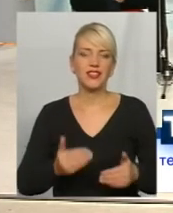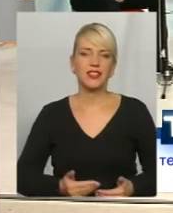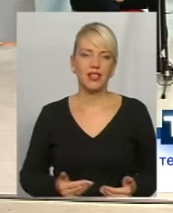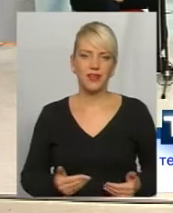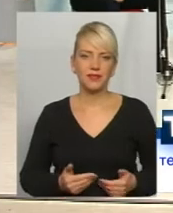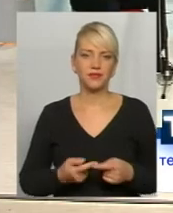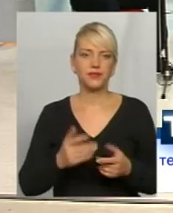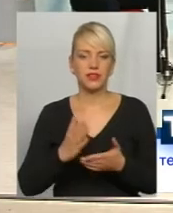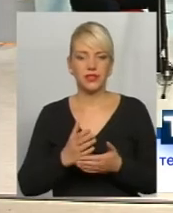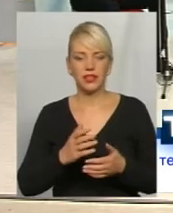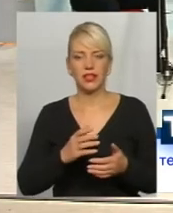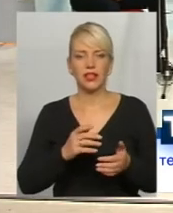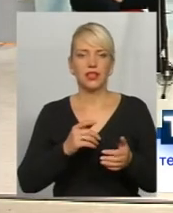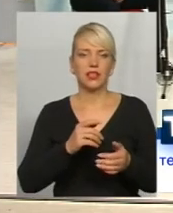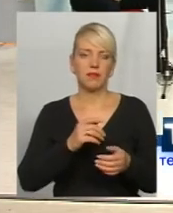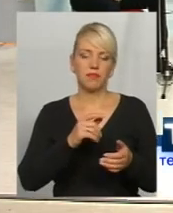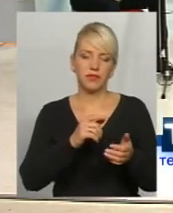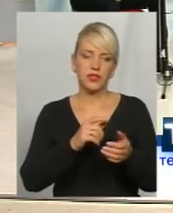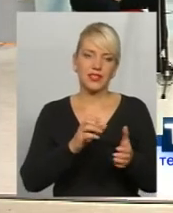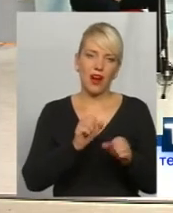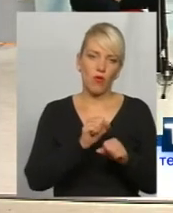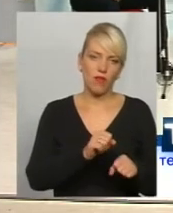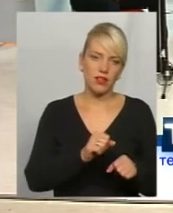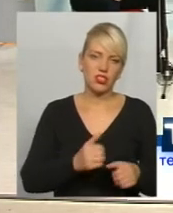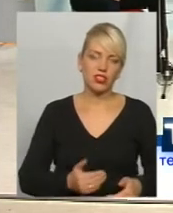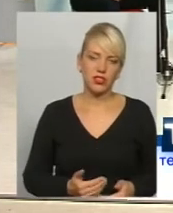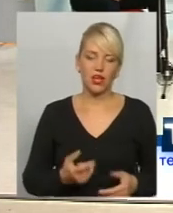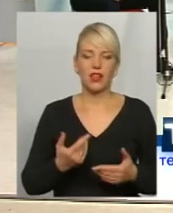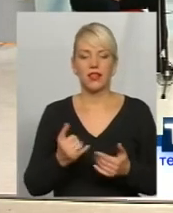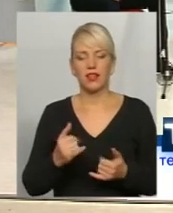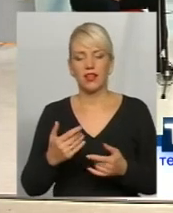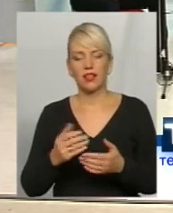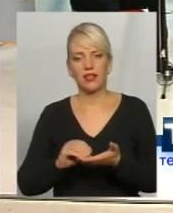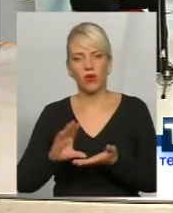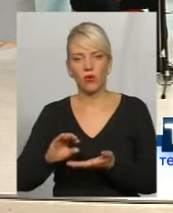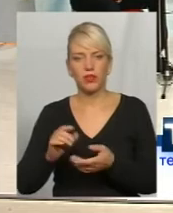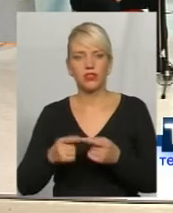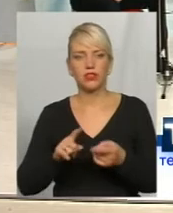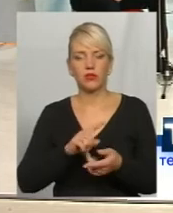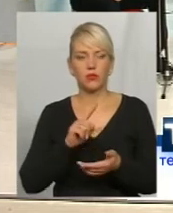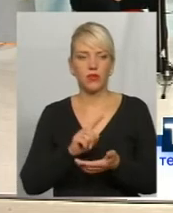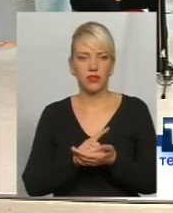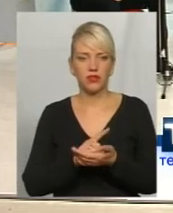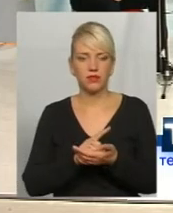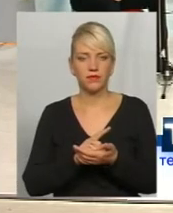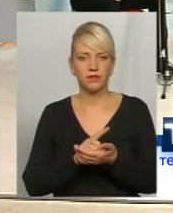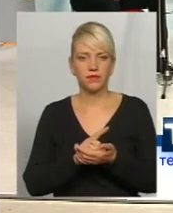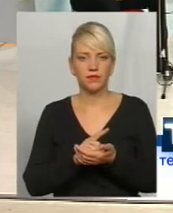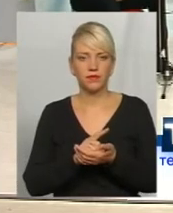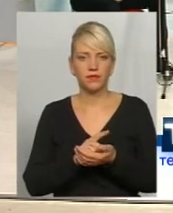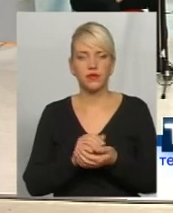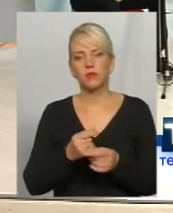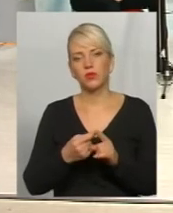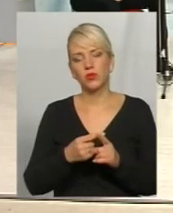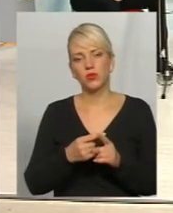тому що є ризикове страхування, є страхування життя. Говоримо про страхування життя, накопичування. Вони зобов'язання завжди виконували. І плюс